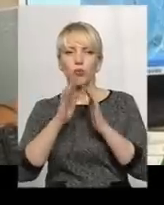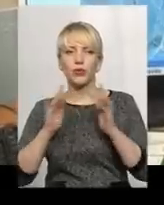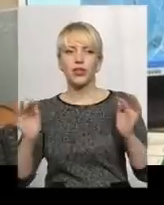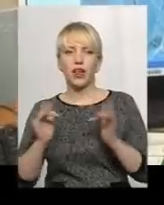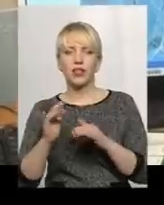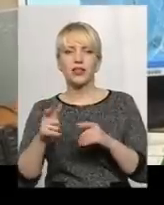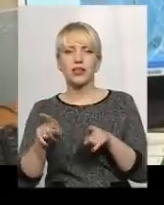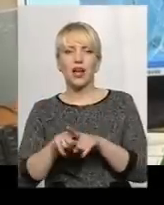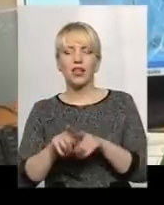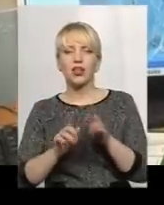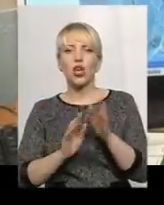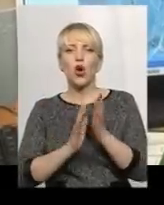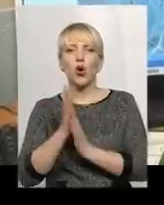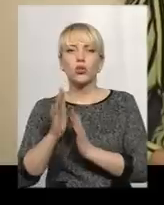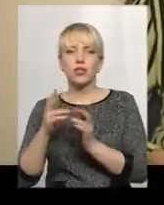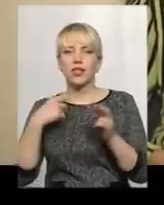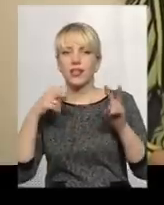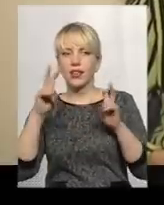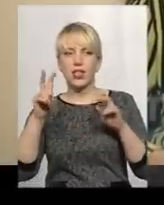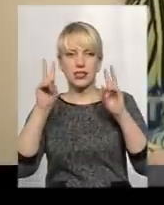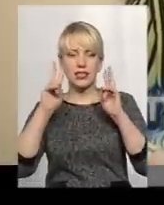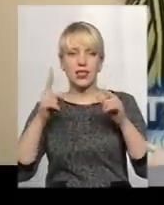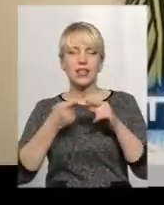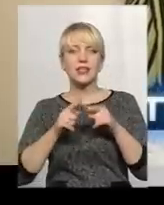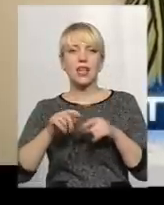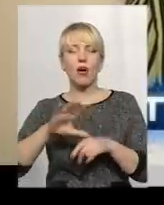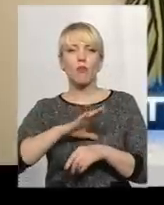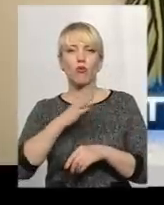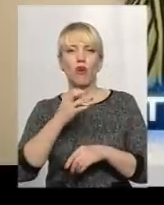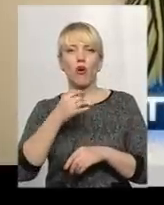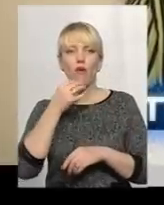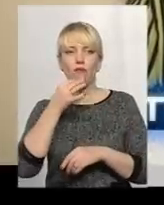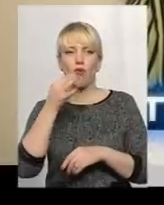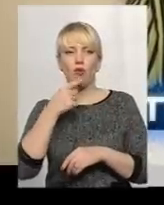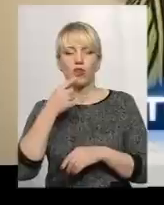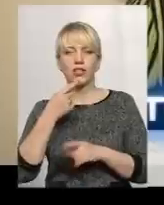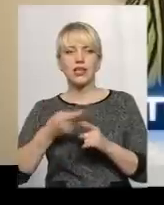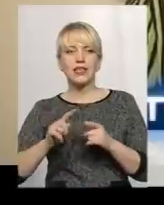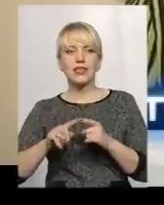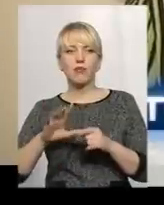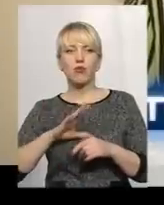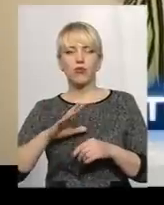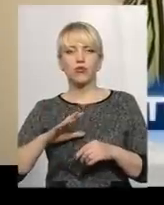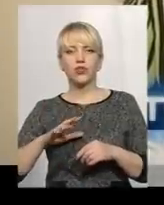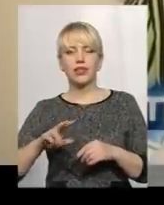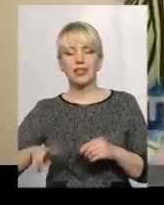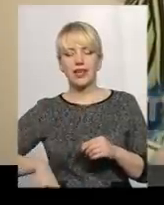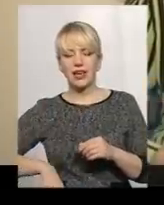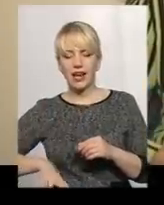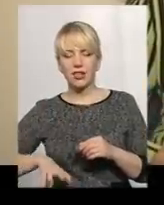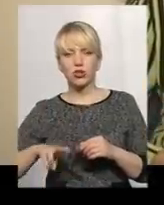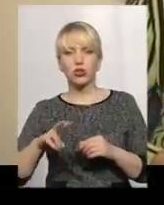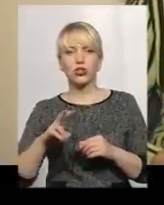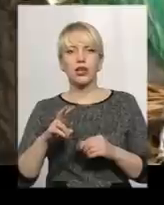рослин, що я навіть не знаю їх назви. Це бувше, кажуть, з покрівки, він був директор верстату будівного